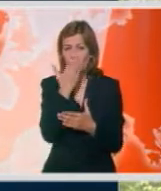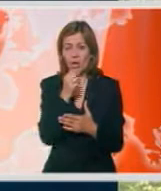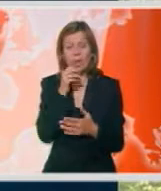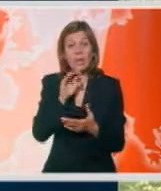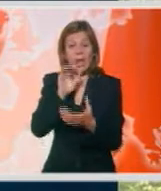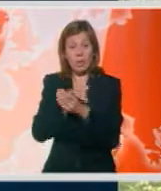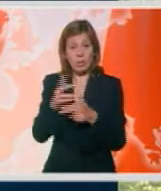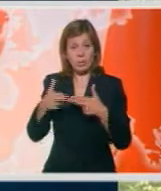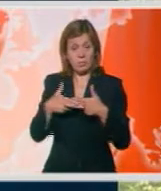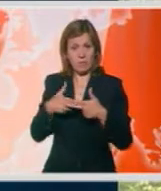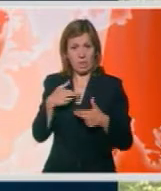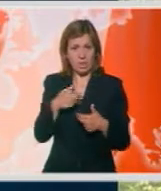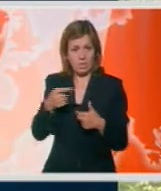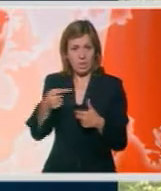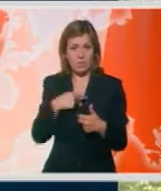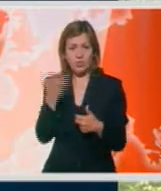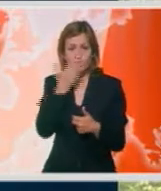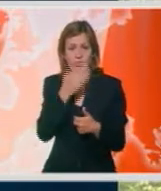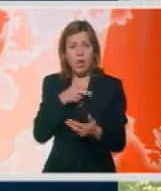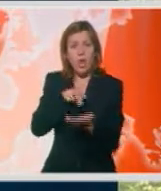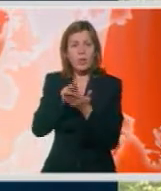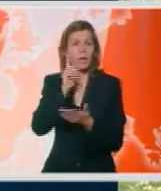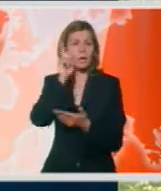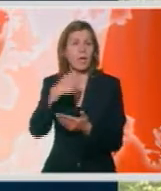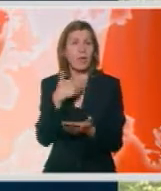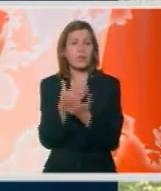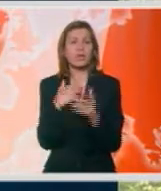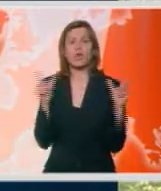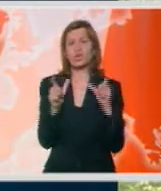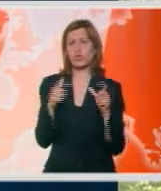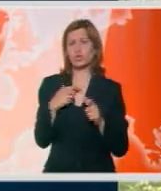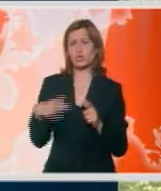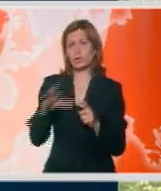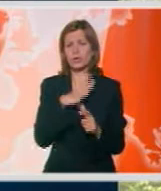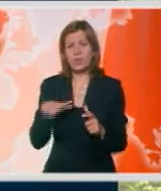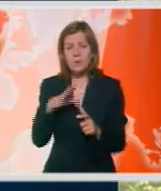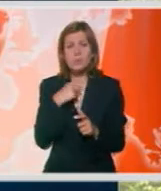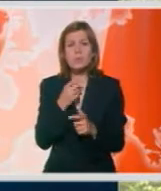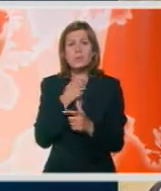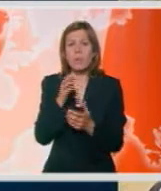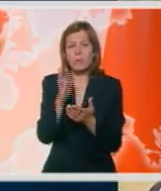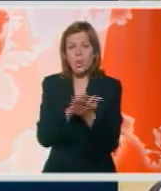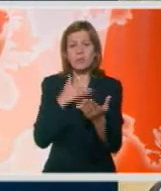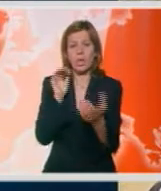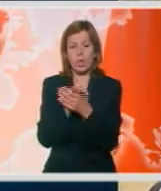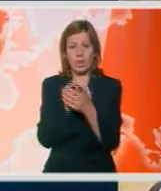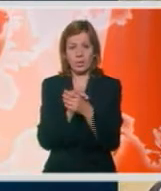nalazi relativno blizu, onda odete tamo da budete s drugarima i onda nesasno krećećete da se kladite.